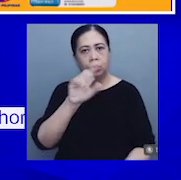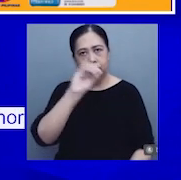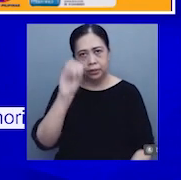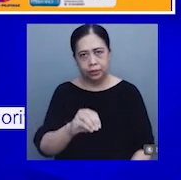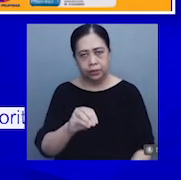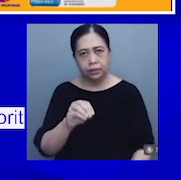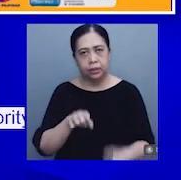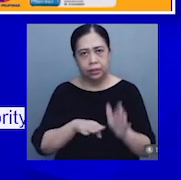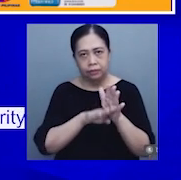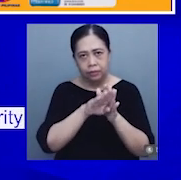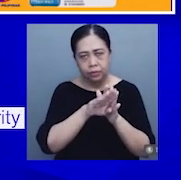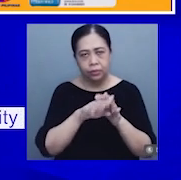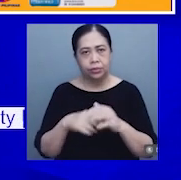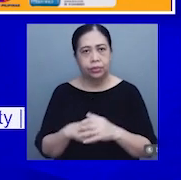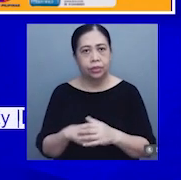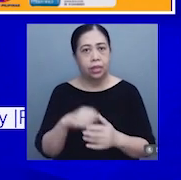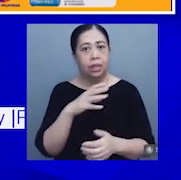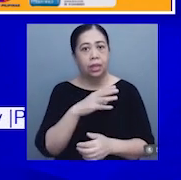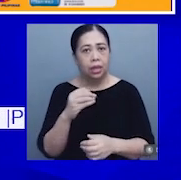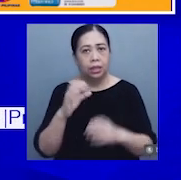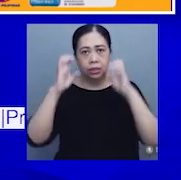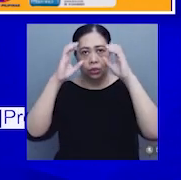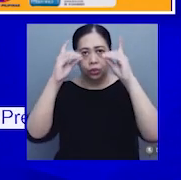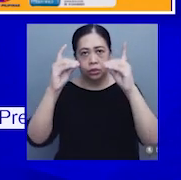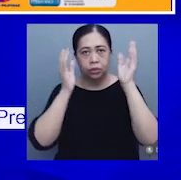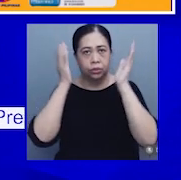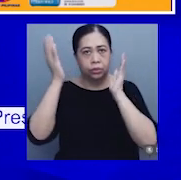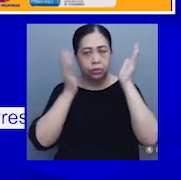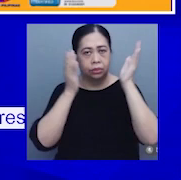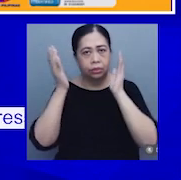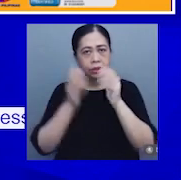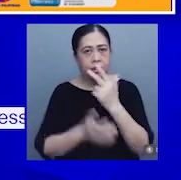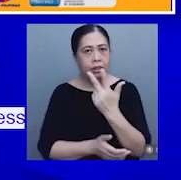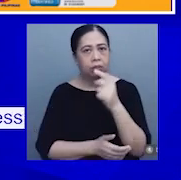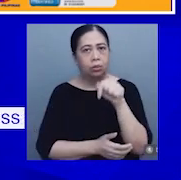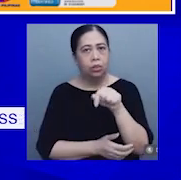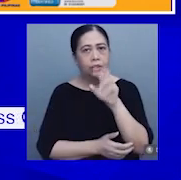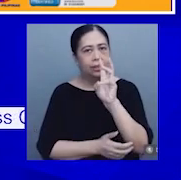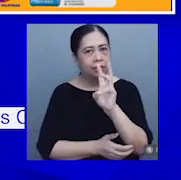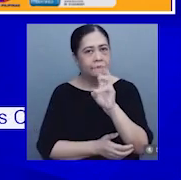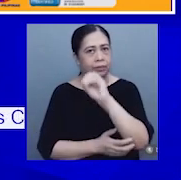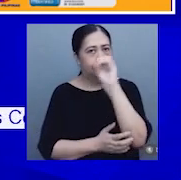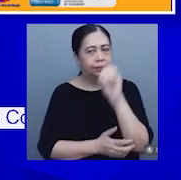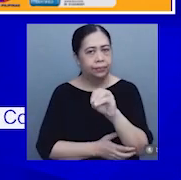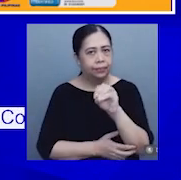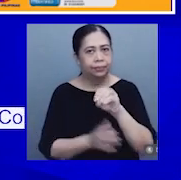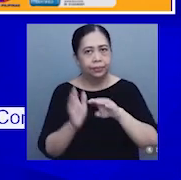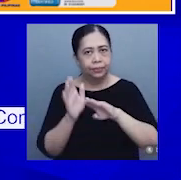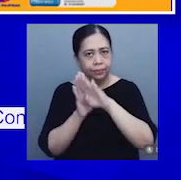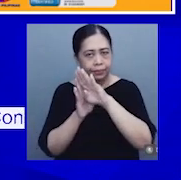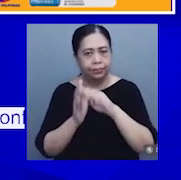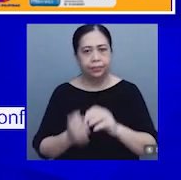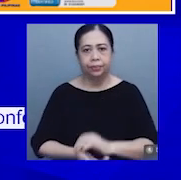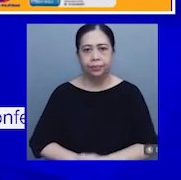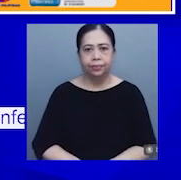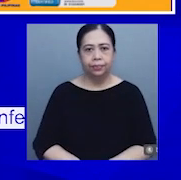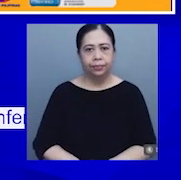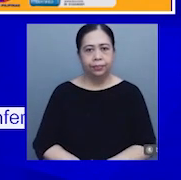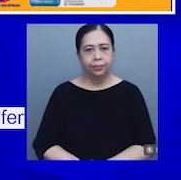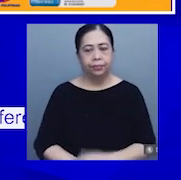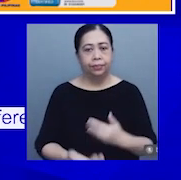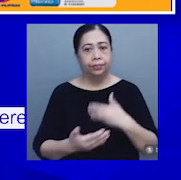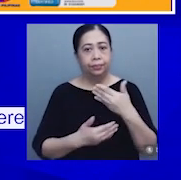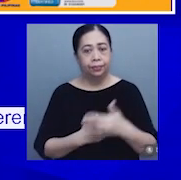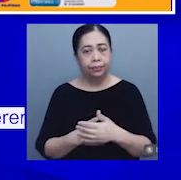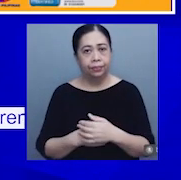inflation. At education services na may 3.6% inflation. Samantala,